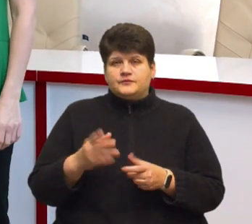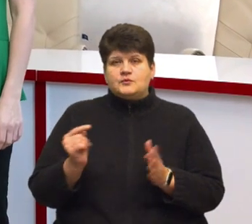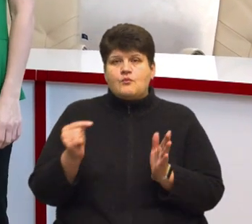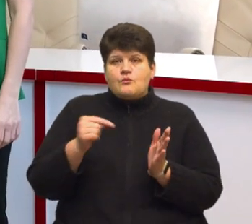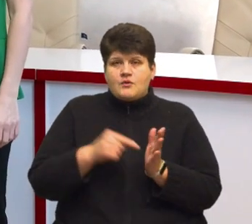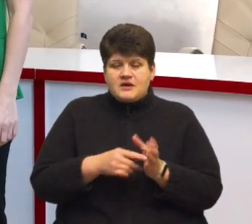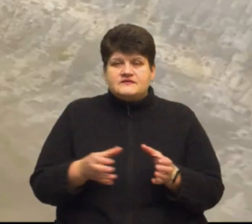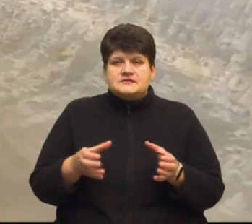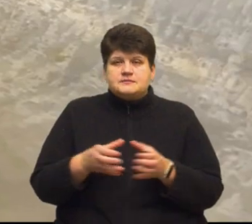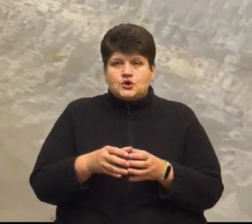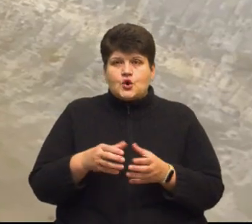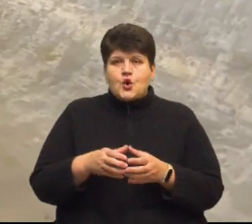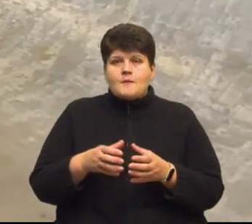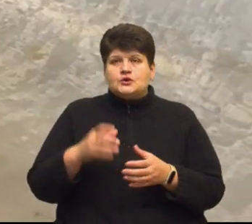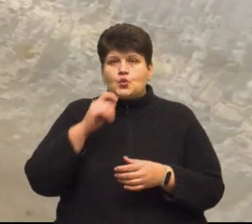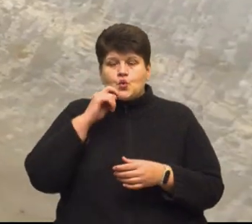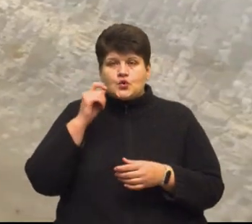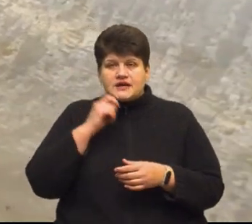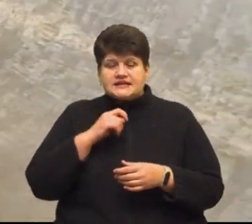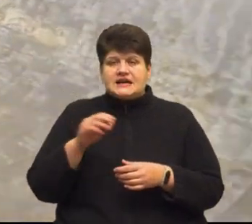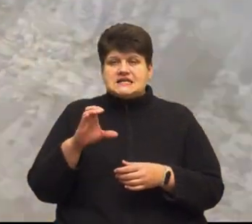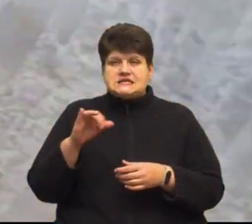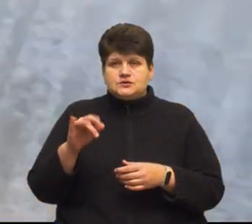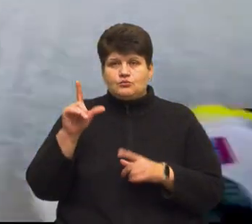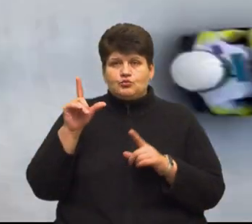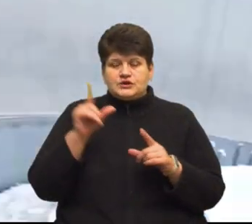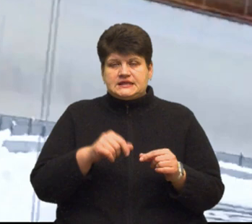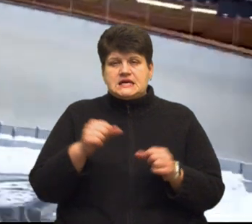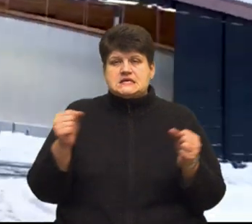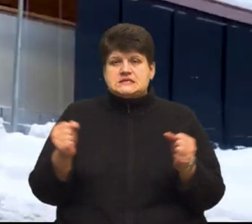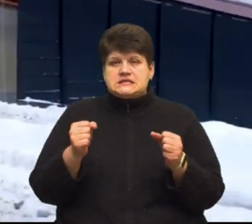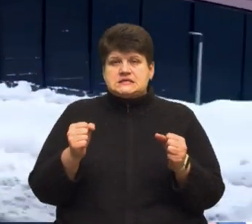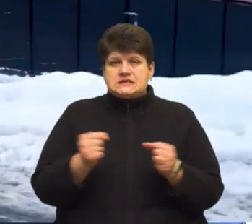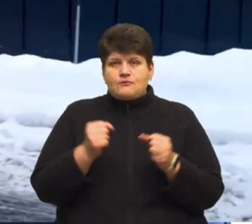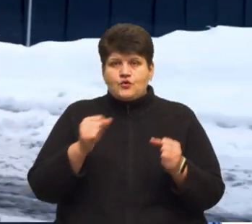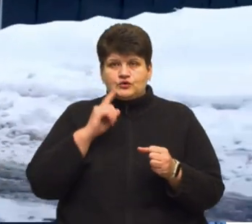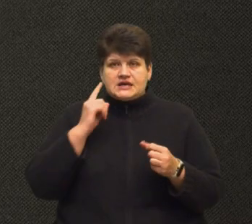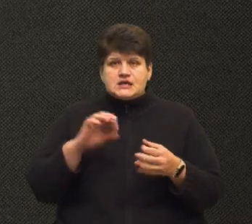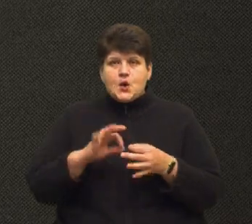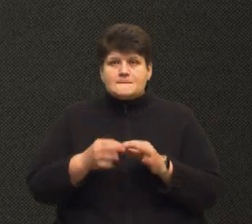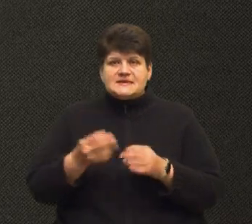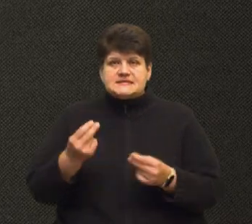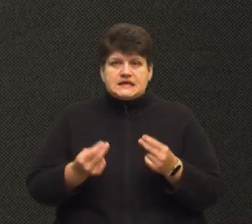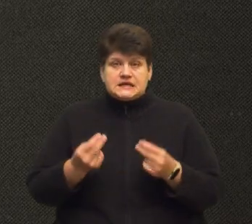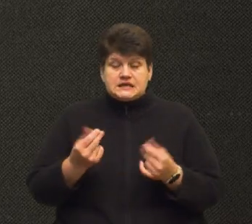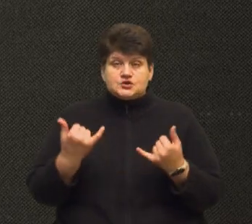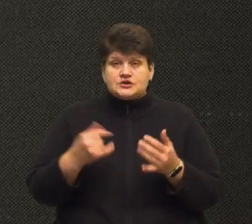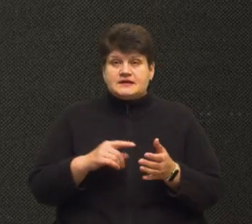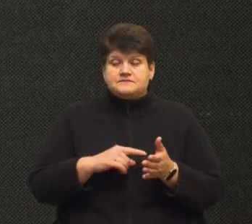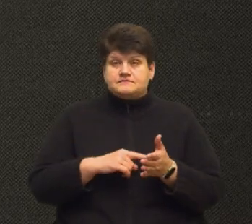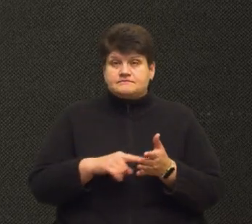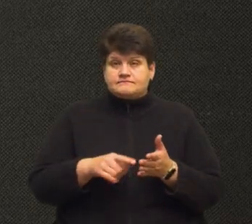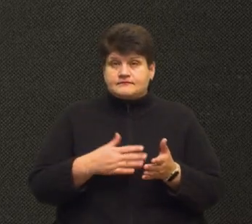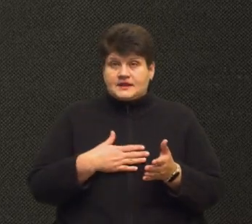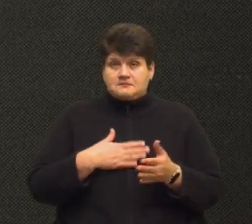збірної команди України, яка вже в січні поїде на зимові юнацькі Олімпійські ігри. «Мене сьогодні відзначили. Доволі